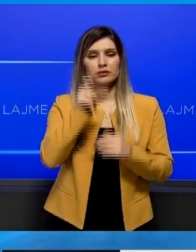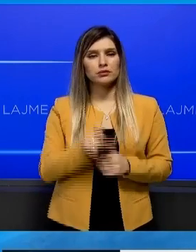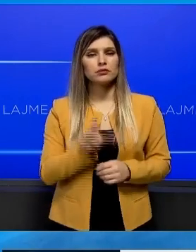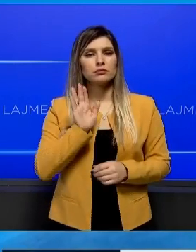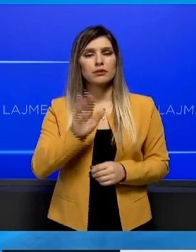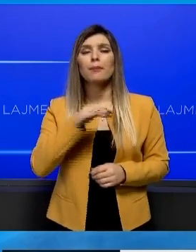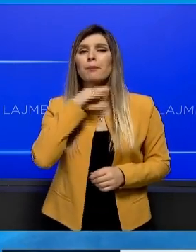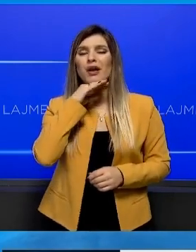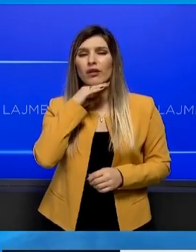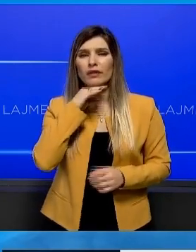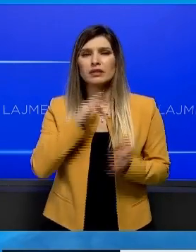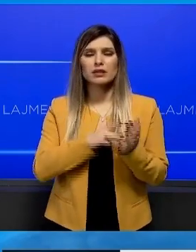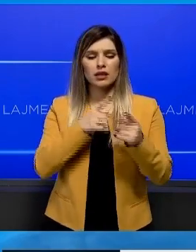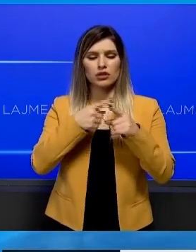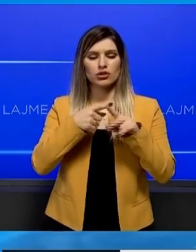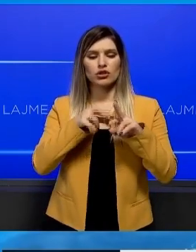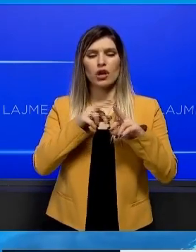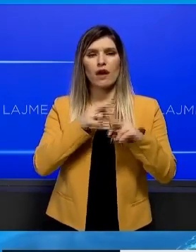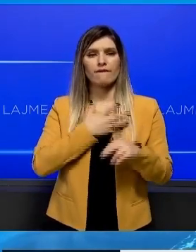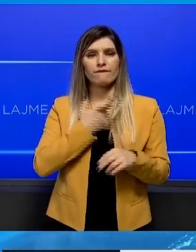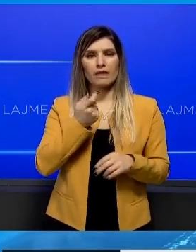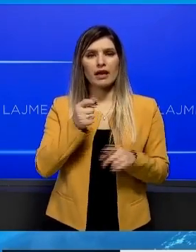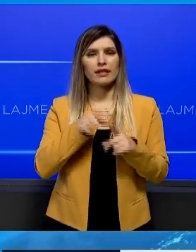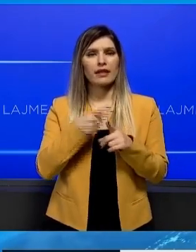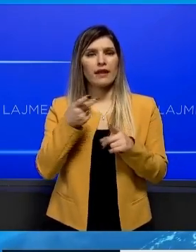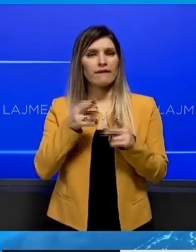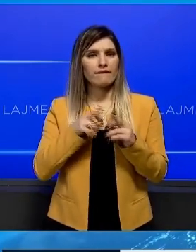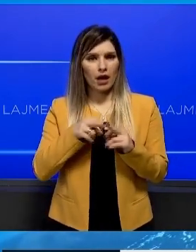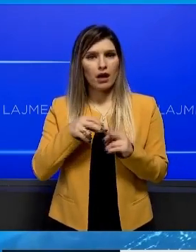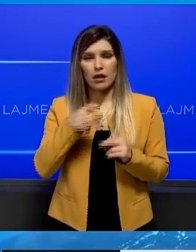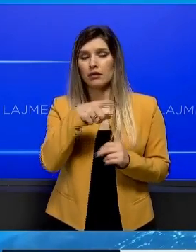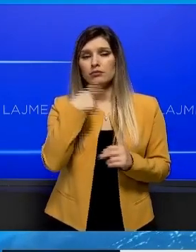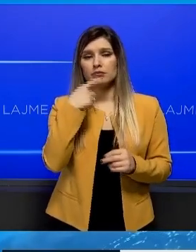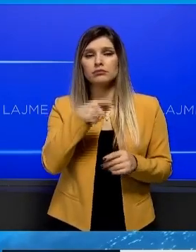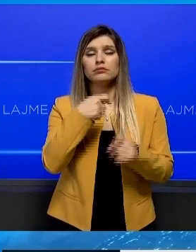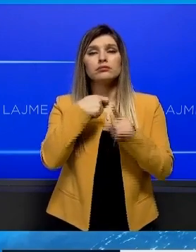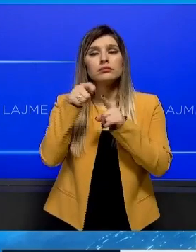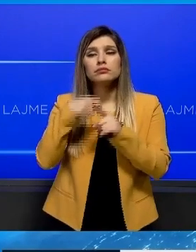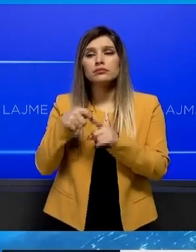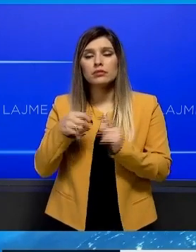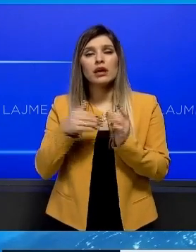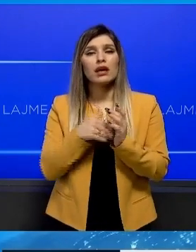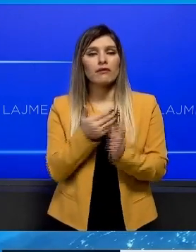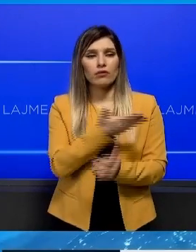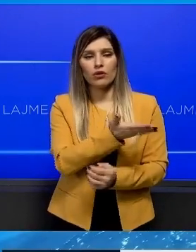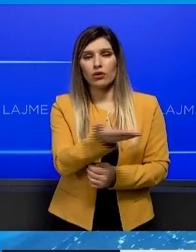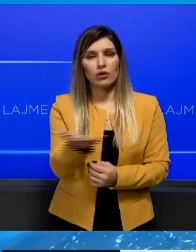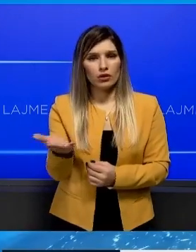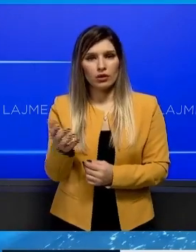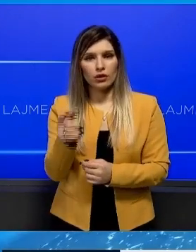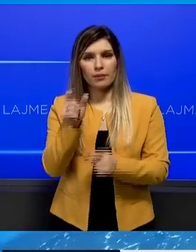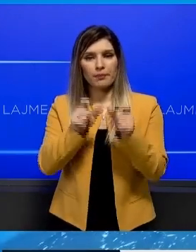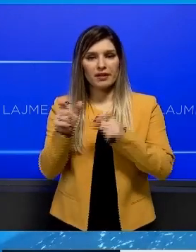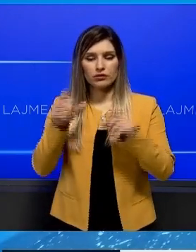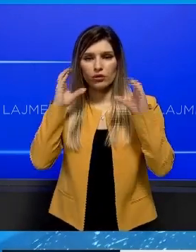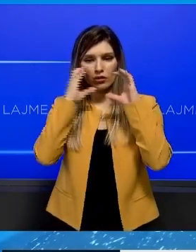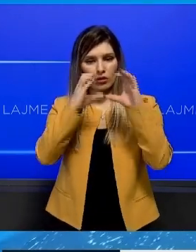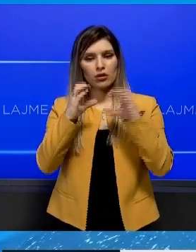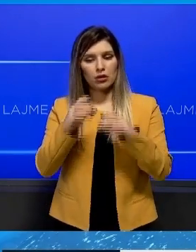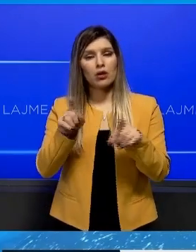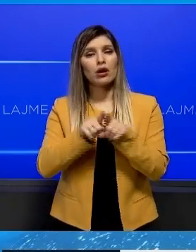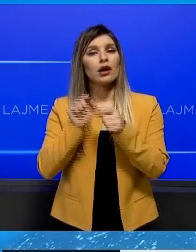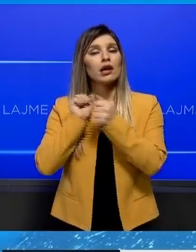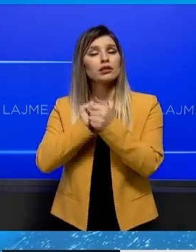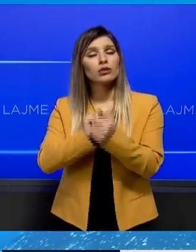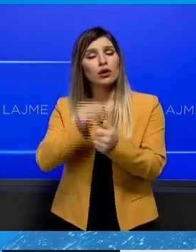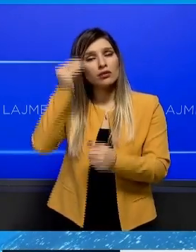në Mitrovic. Qeku ka thënë se restaurimi monumenteve bëhet për të shërbyur komunitetit, jo për revizionizëm istoreka